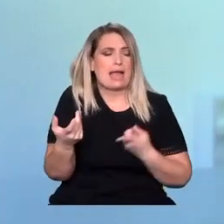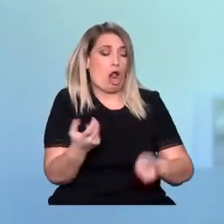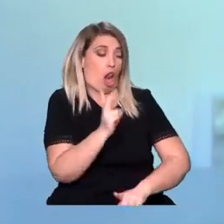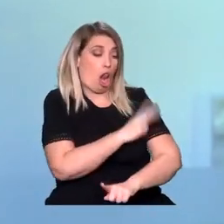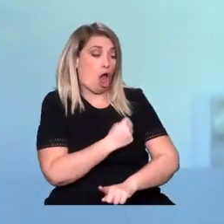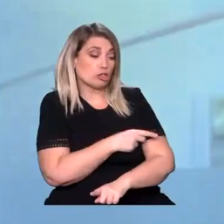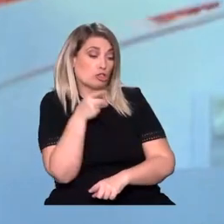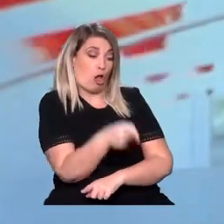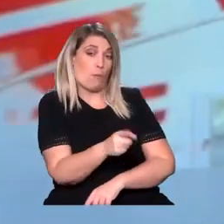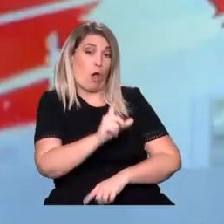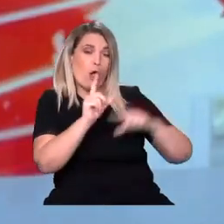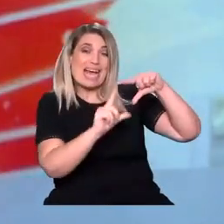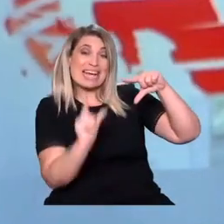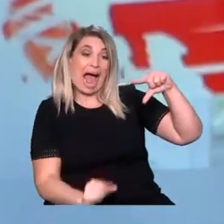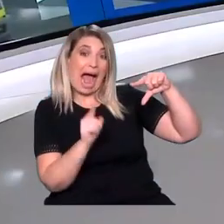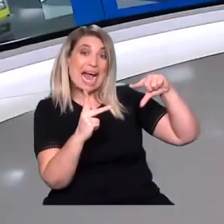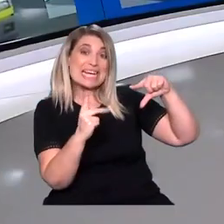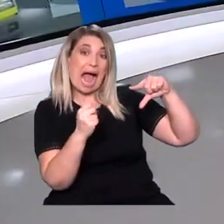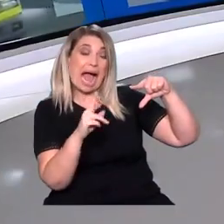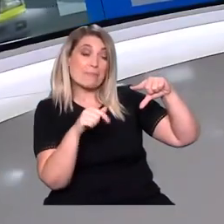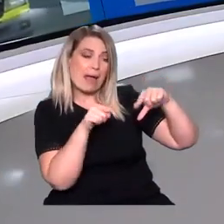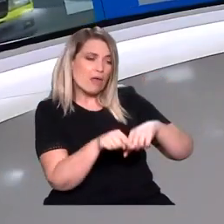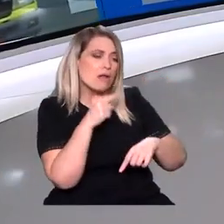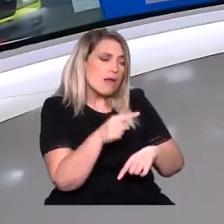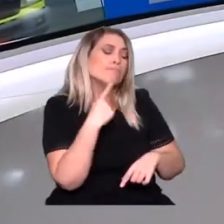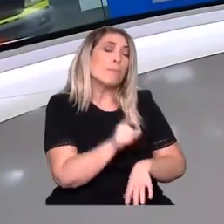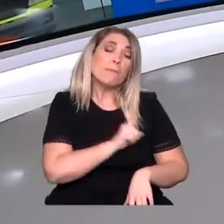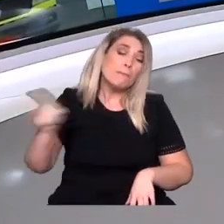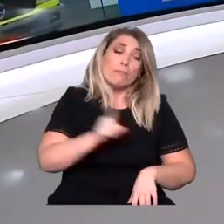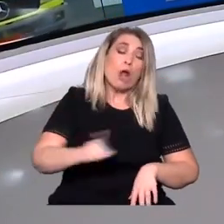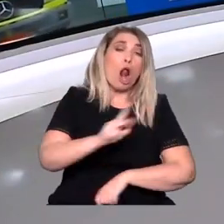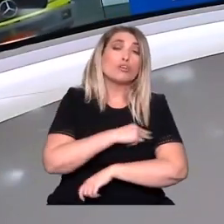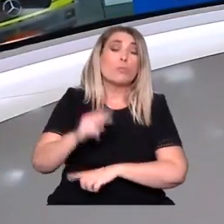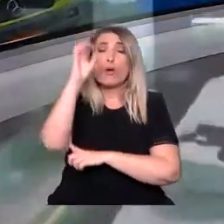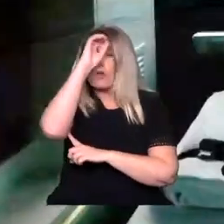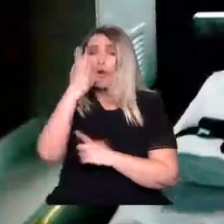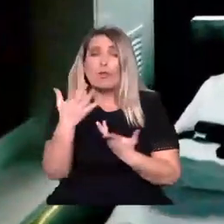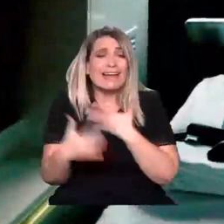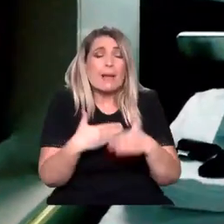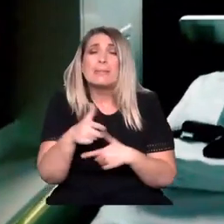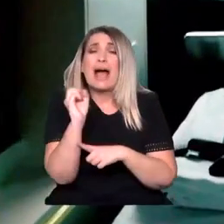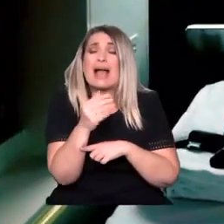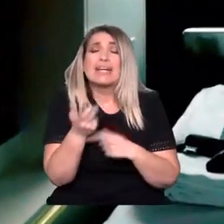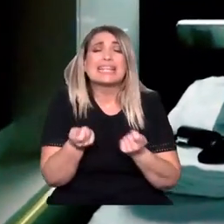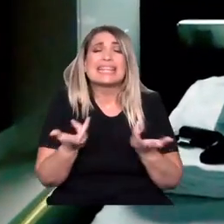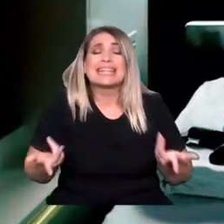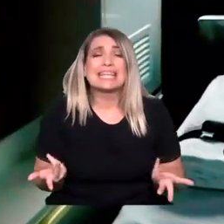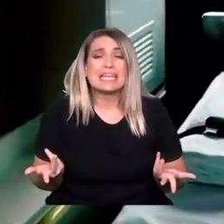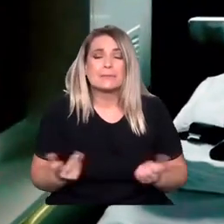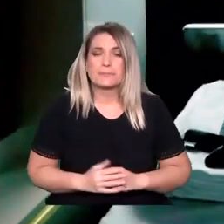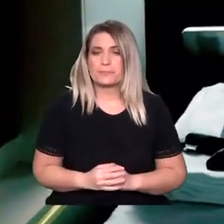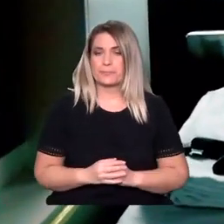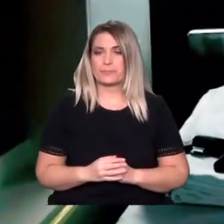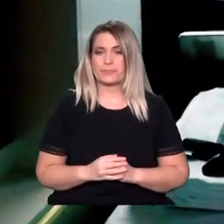Ενημερώνεται το ΕΚΑΒ, γιατί το ΕΚΑΒ είναι υπεύθυνο για τις αεροδιακομίδες. Τι κάνει το ΕΚΑΒ, Ρερία. Λοιπόν, αφού έγιναν οι απαραίτητες